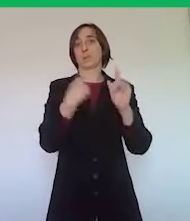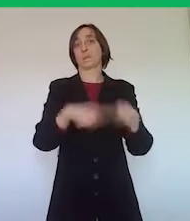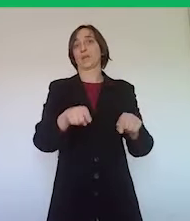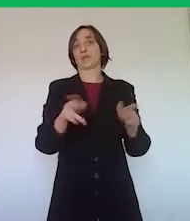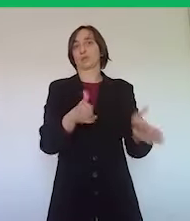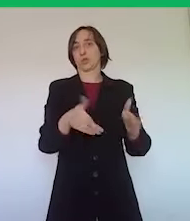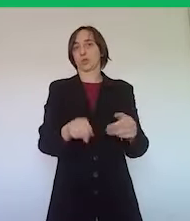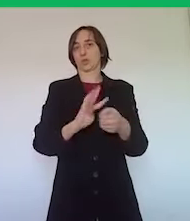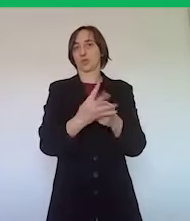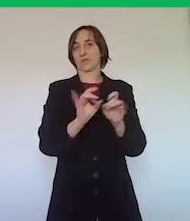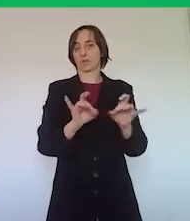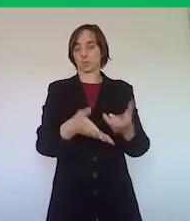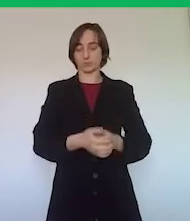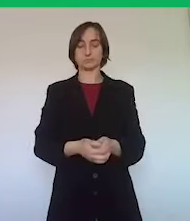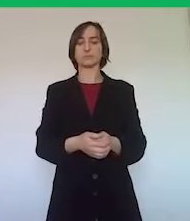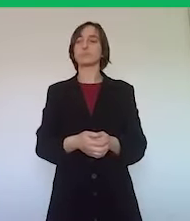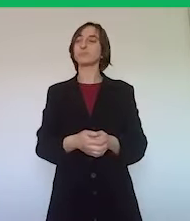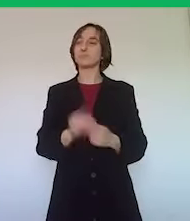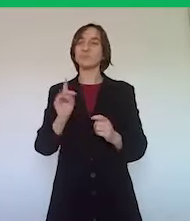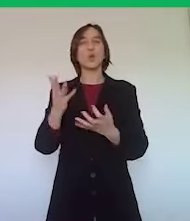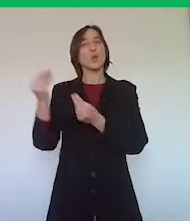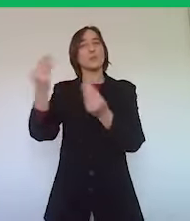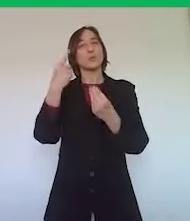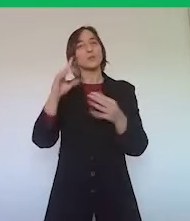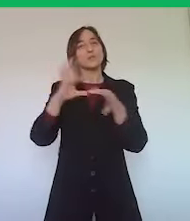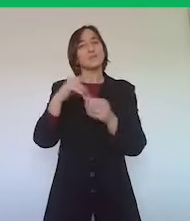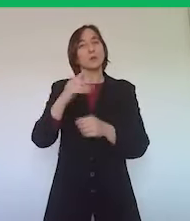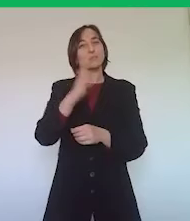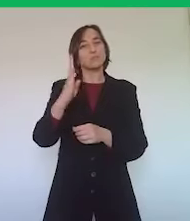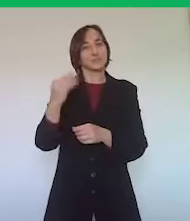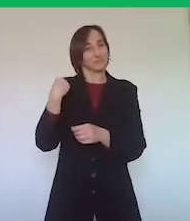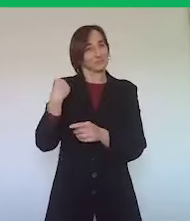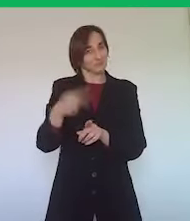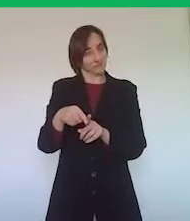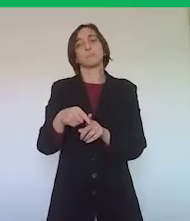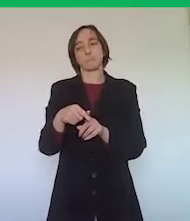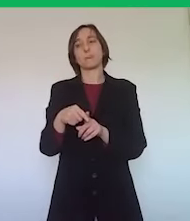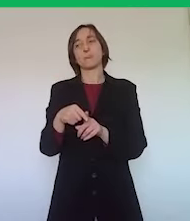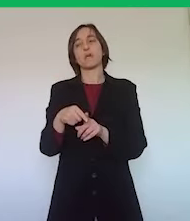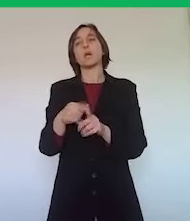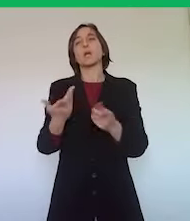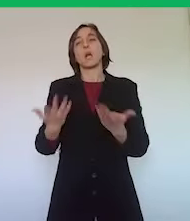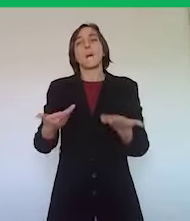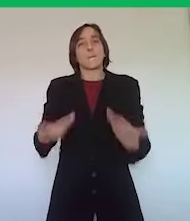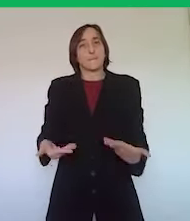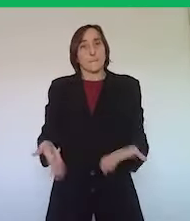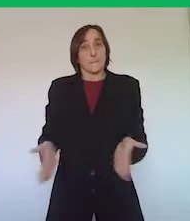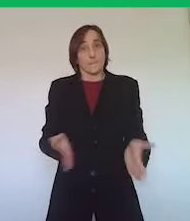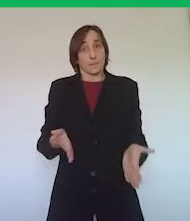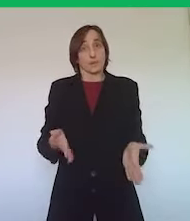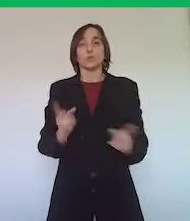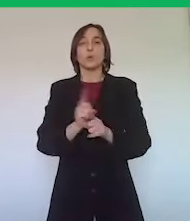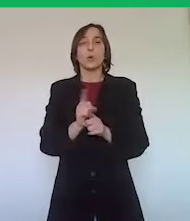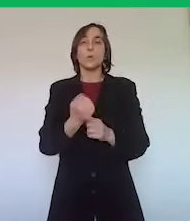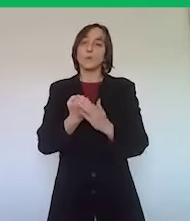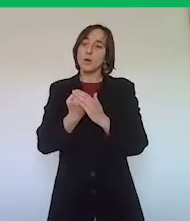specifica che mi è stata rivolta da molti titolari di queste attività, noi non abbiamo per